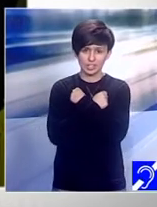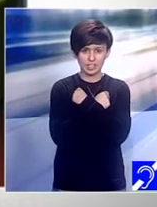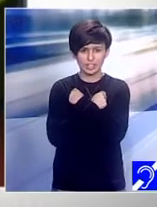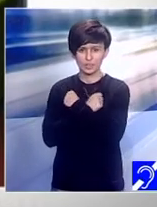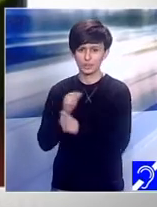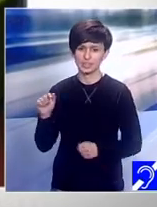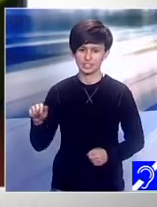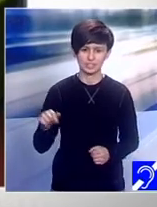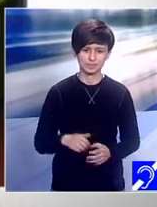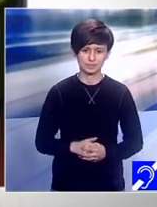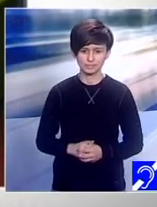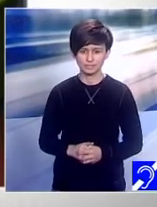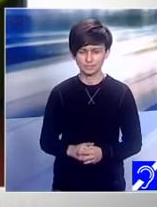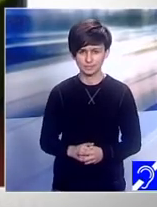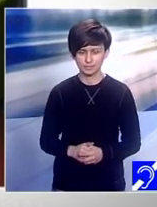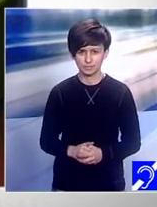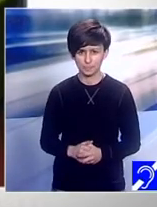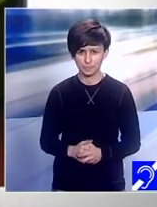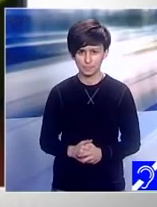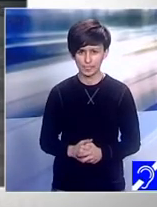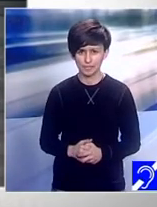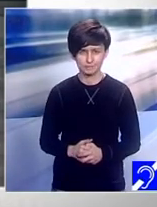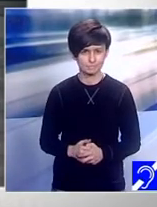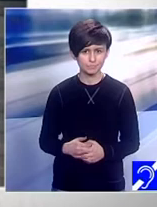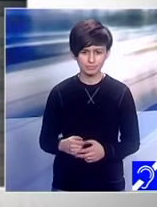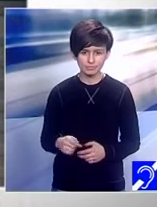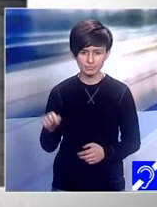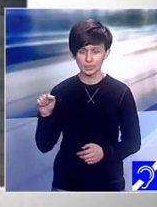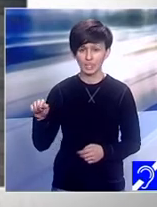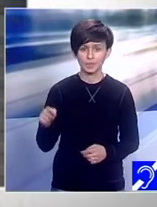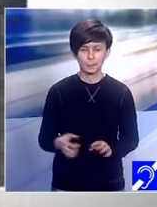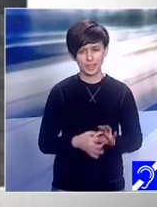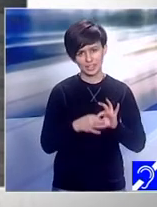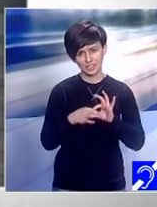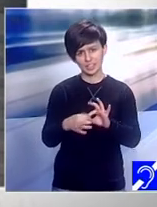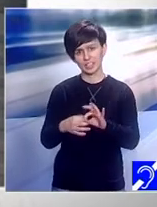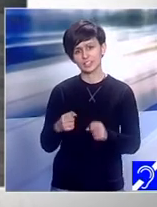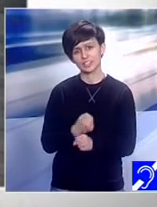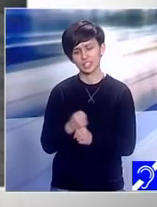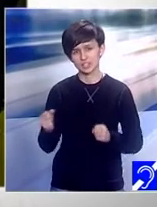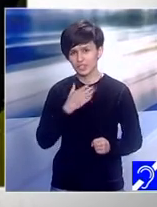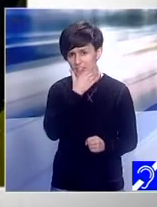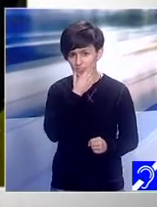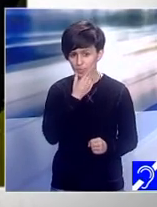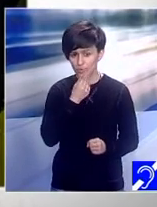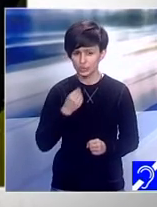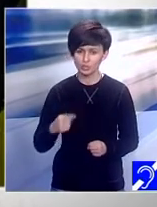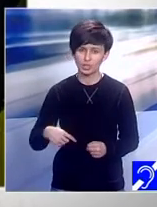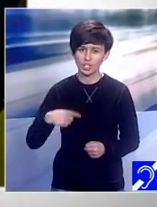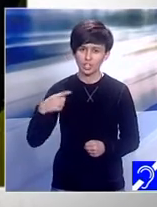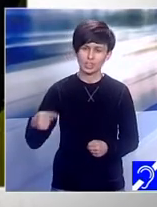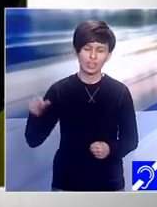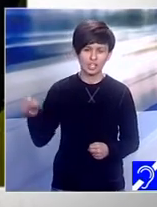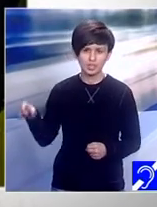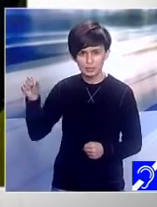vânzătoarele lumea de pe stradă relaționează foarte foarte foarte frumos cu ceilalți și când e ziua lui să